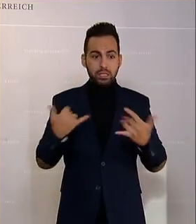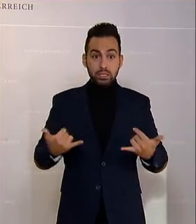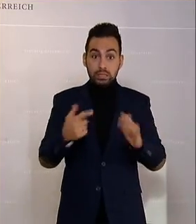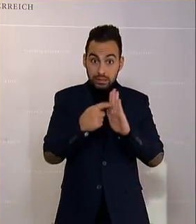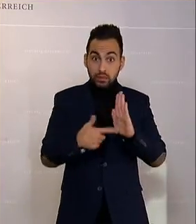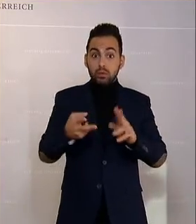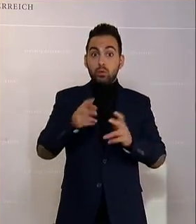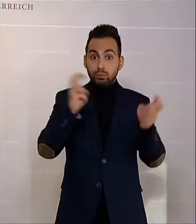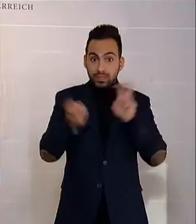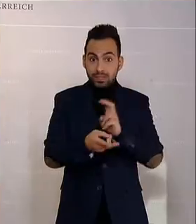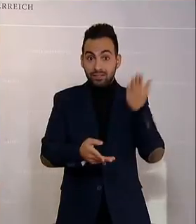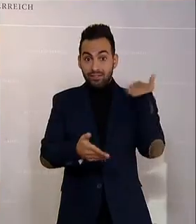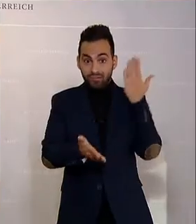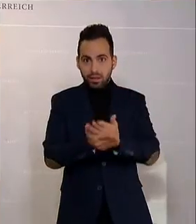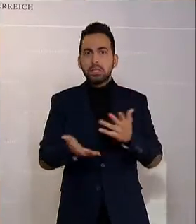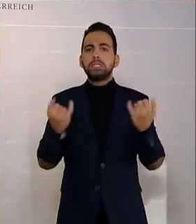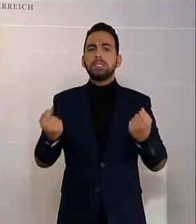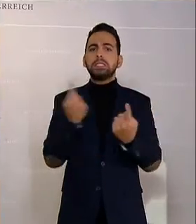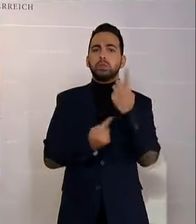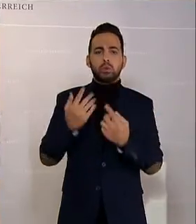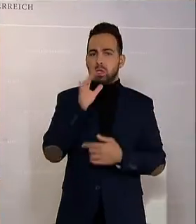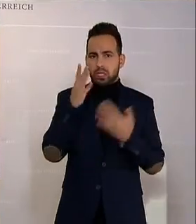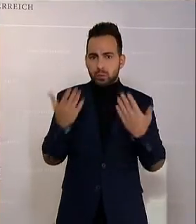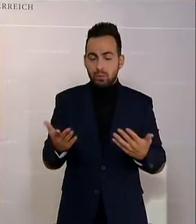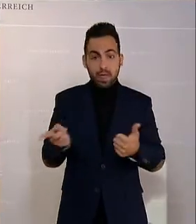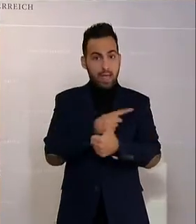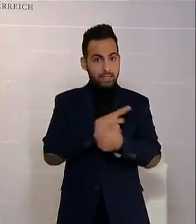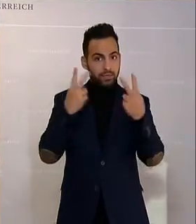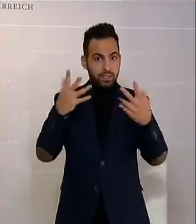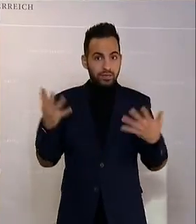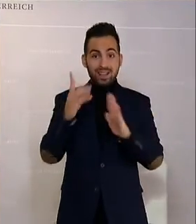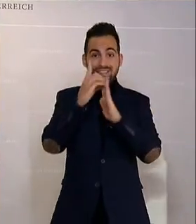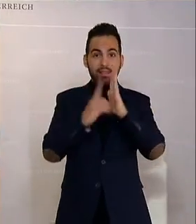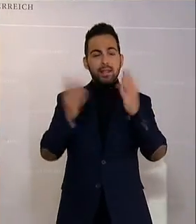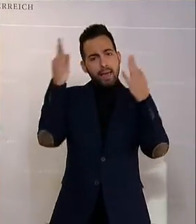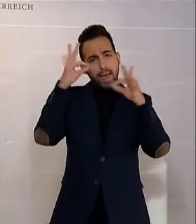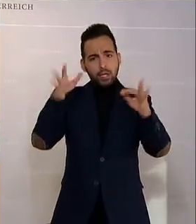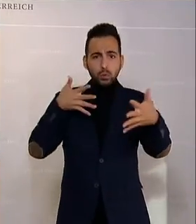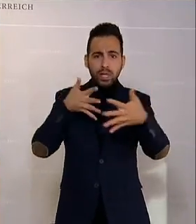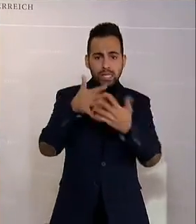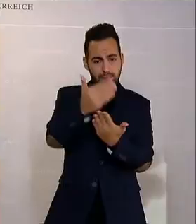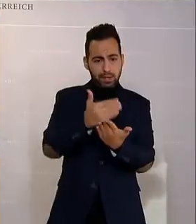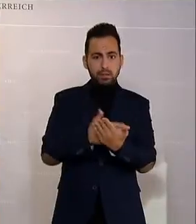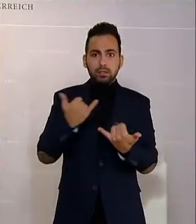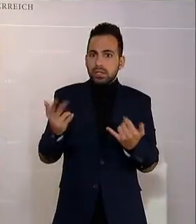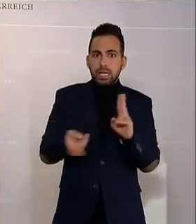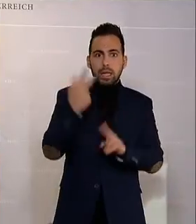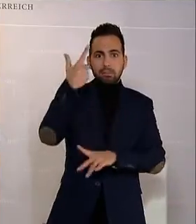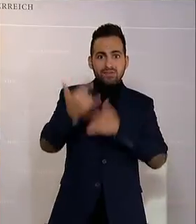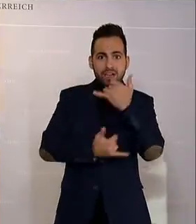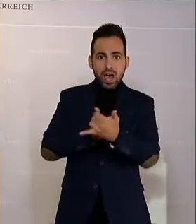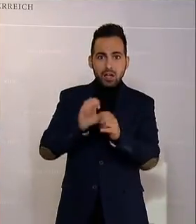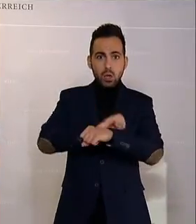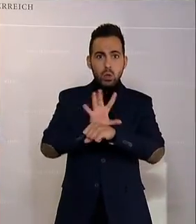Griff bekommen hätte. Es beginnt mit ehrlichen und transparenten Daten. Wir befinden uns knapp zwei Jahre in der Corona